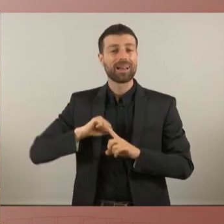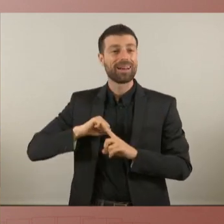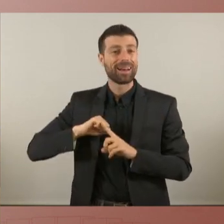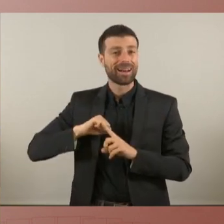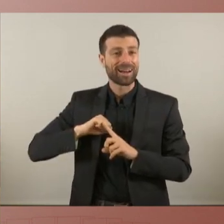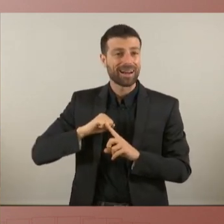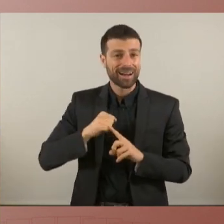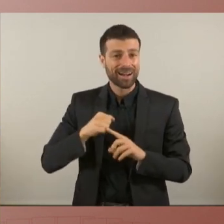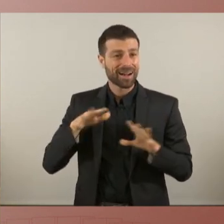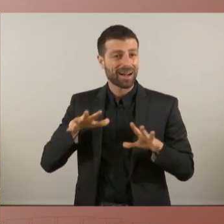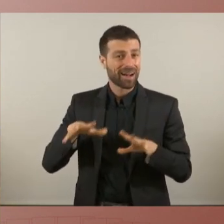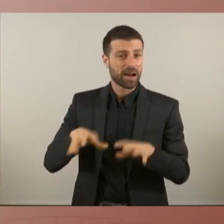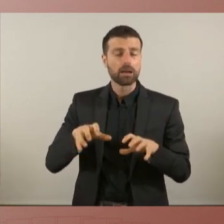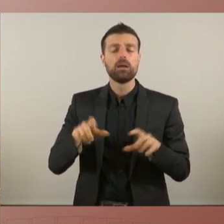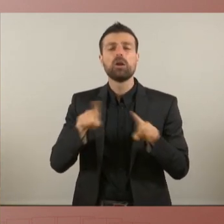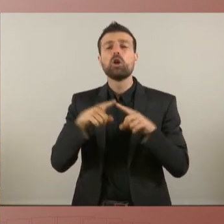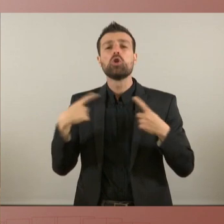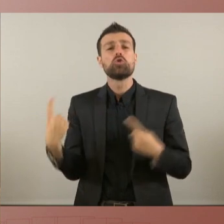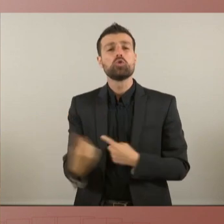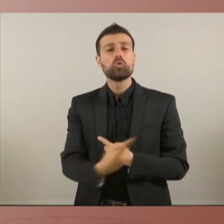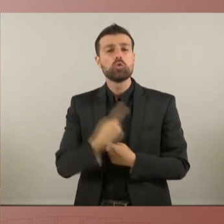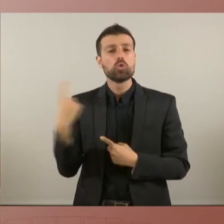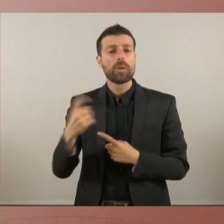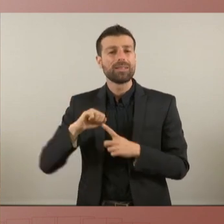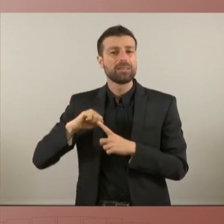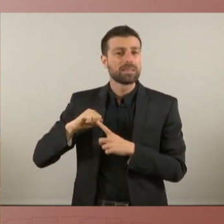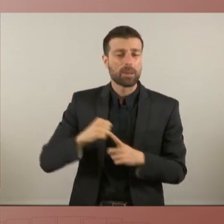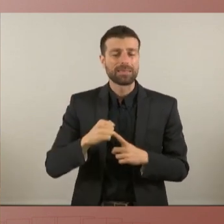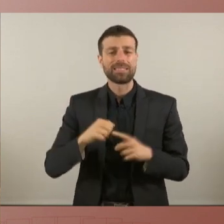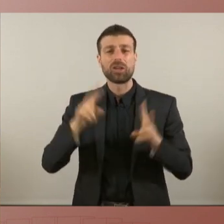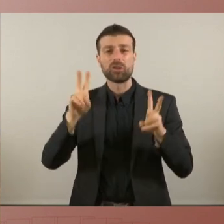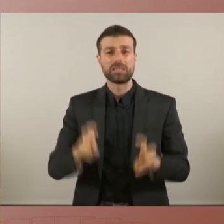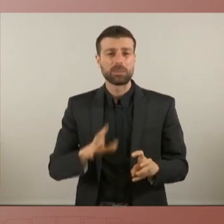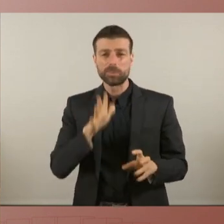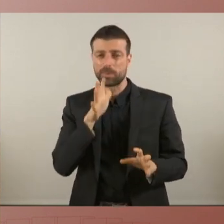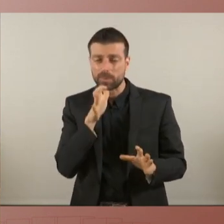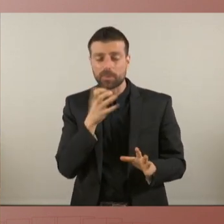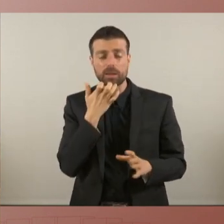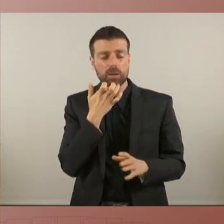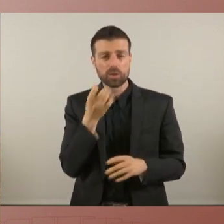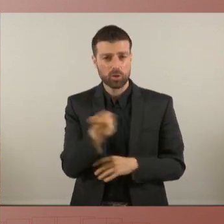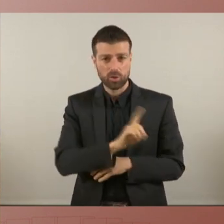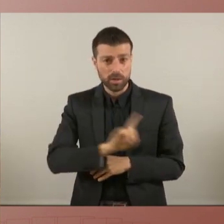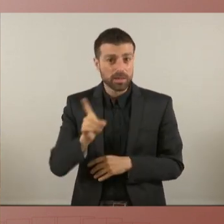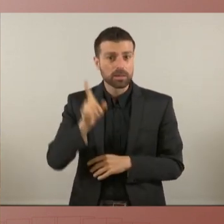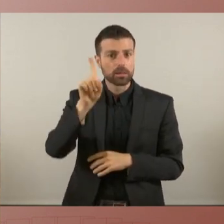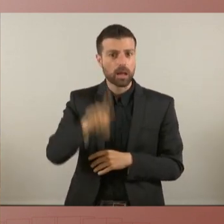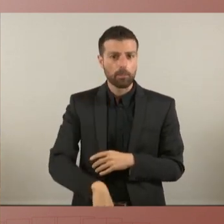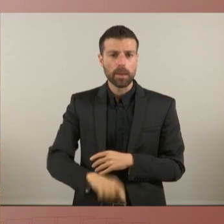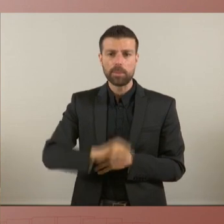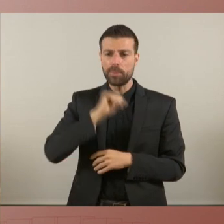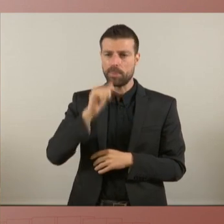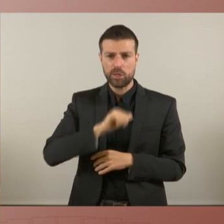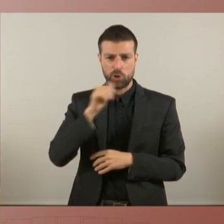no només ha comportat aquesta repressió flagrant sinó que també ha aguditzat el